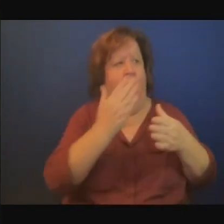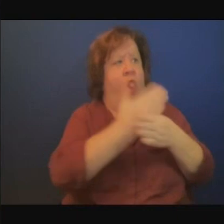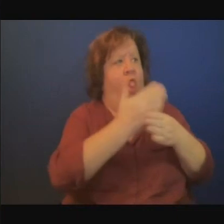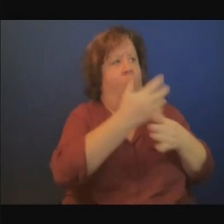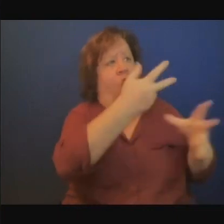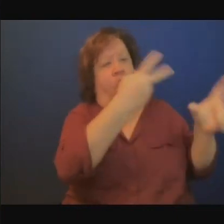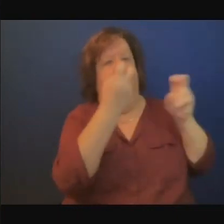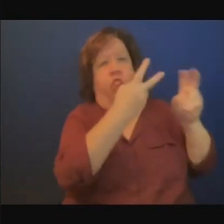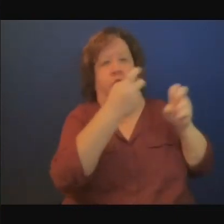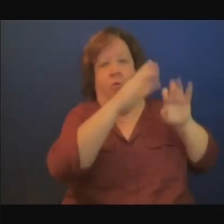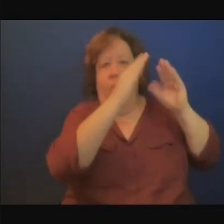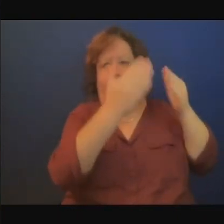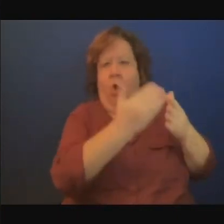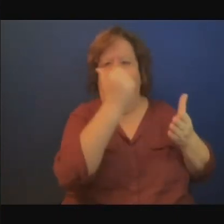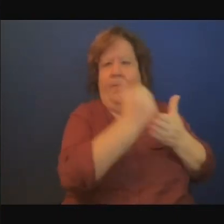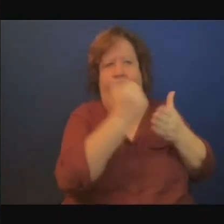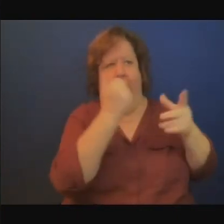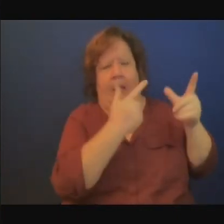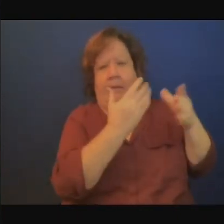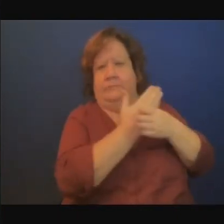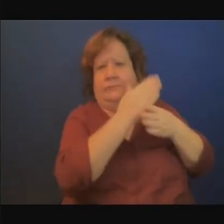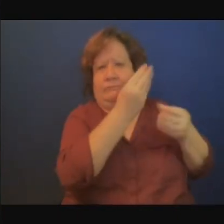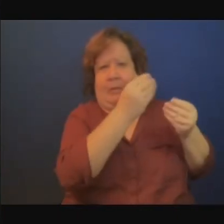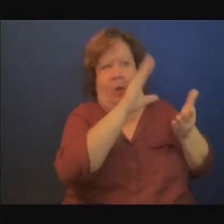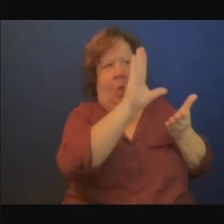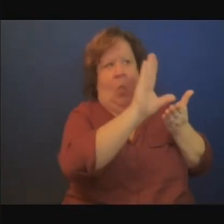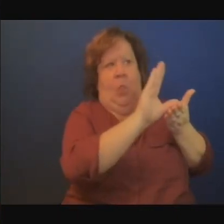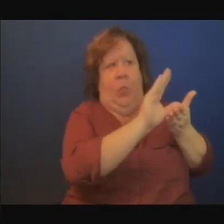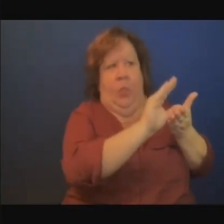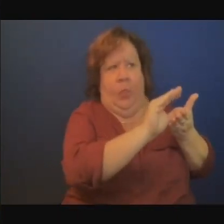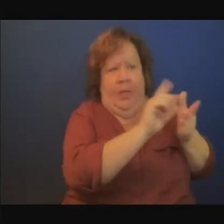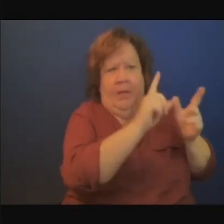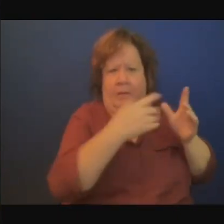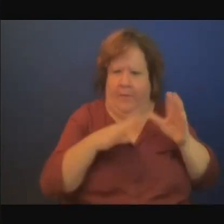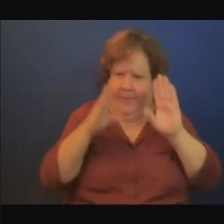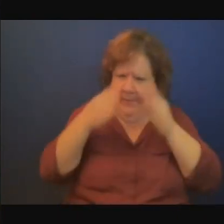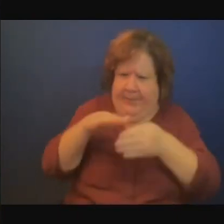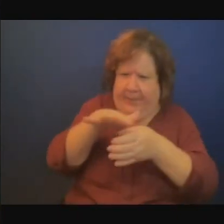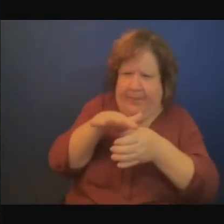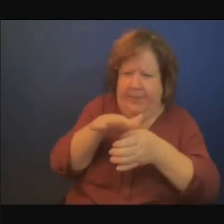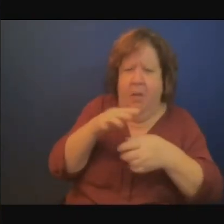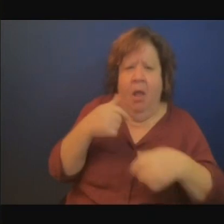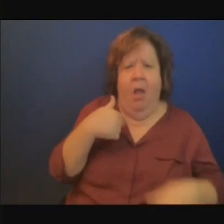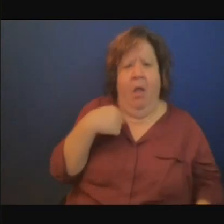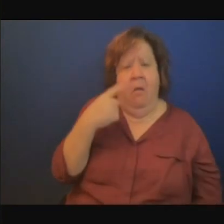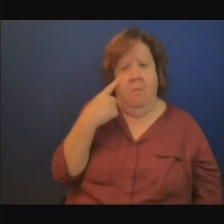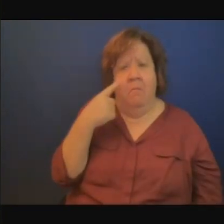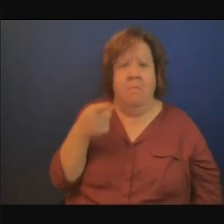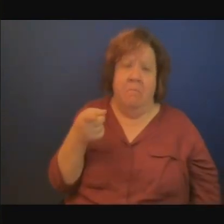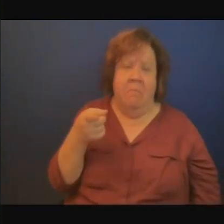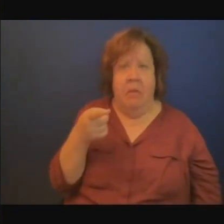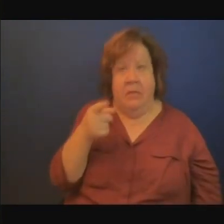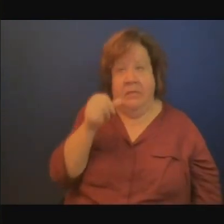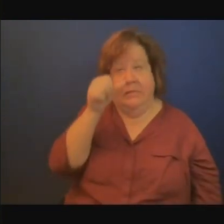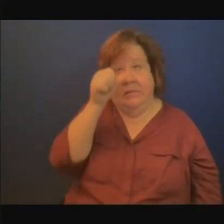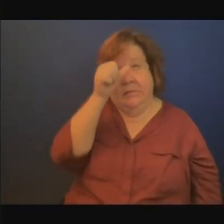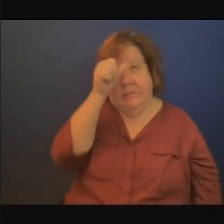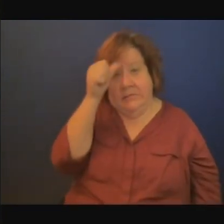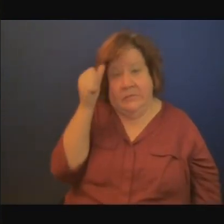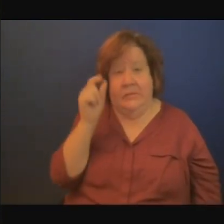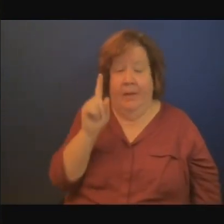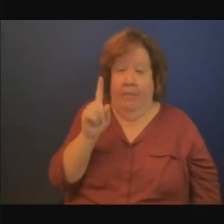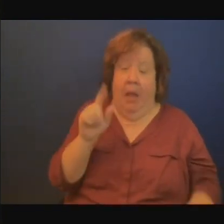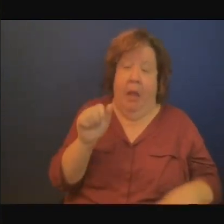pour les projets à long terme les possibilités de financement à long terme sont limitées car il